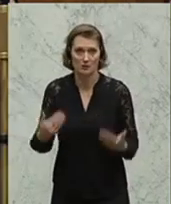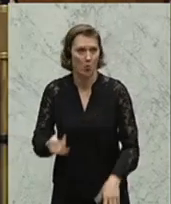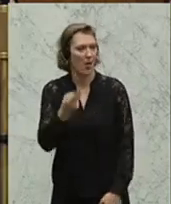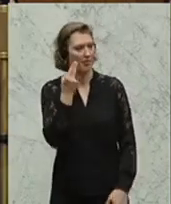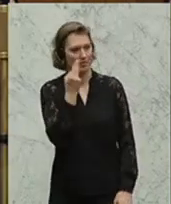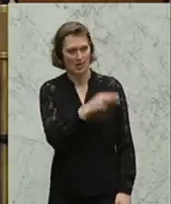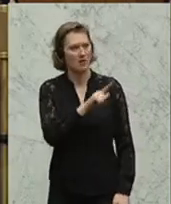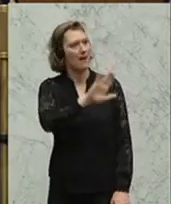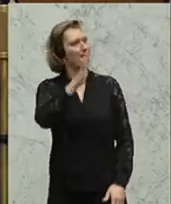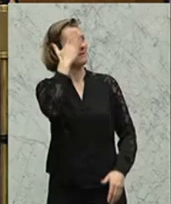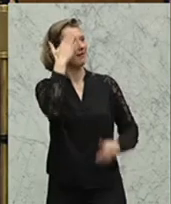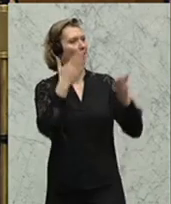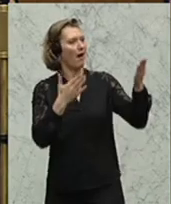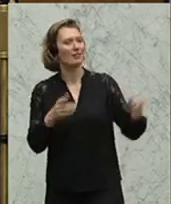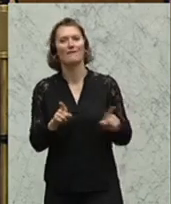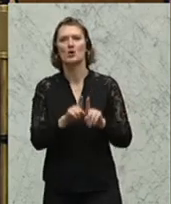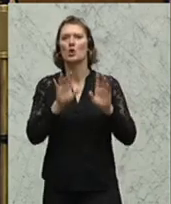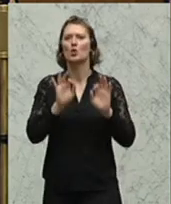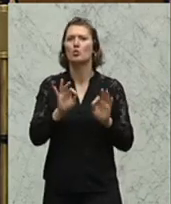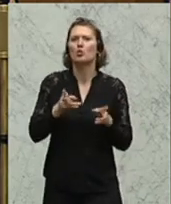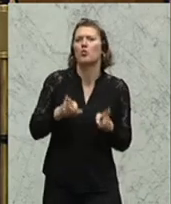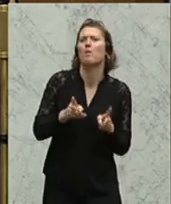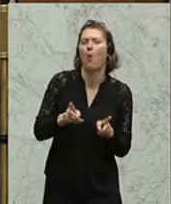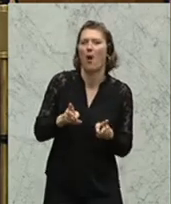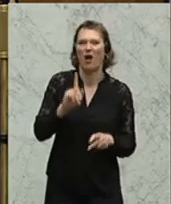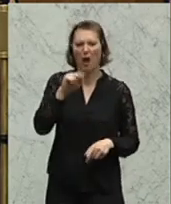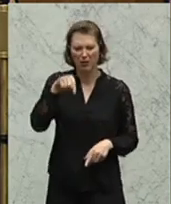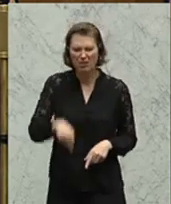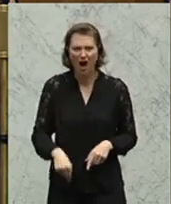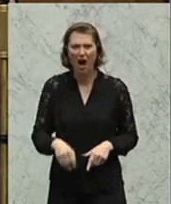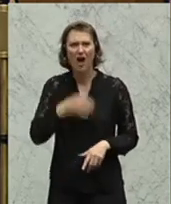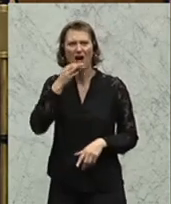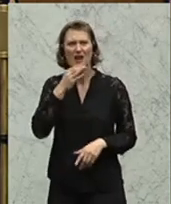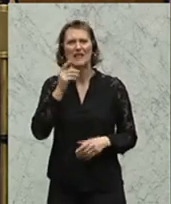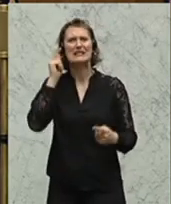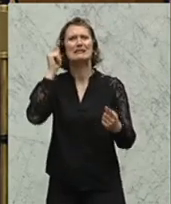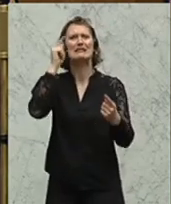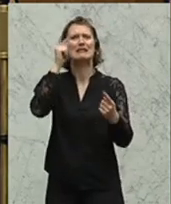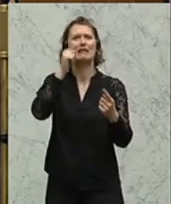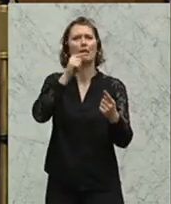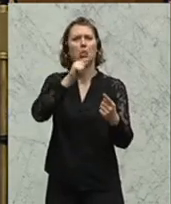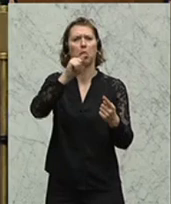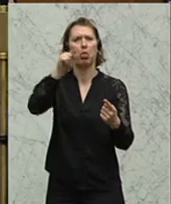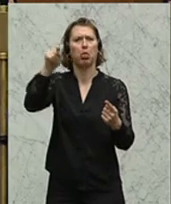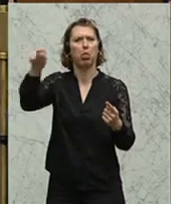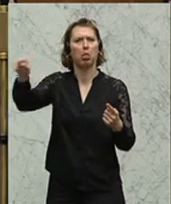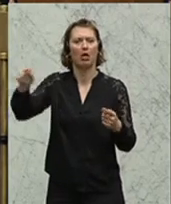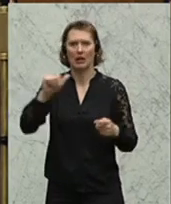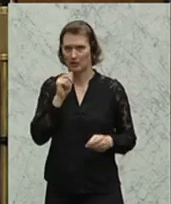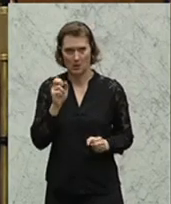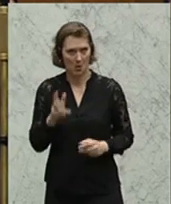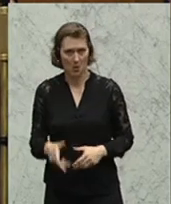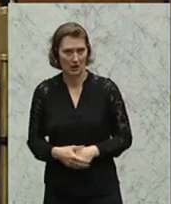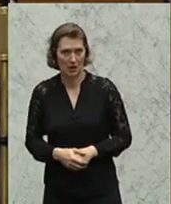Sie sind normal bekannt damit, dass Sie einen guten Humor haben, aber hier haben Sie eindeutig über das Ziel hinausgeschossen. Das war nicht in